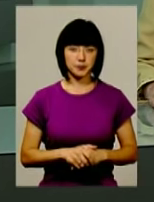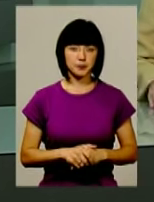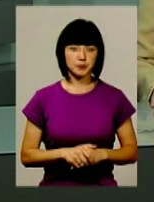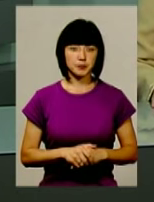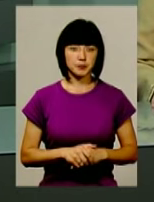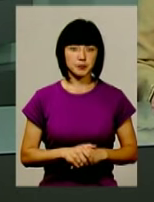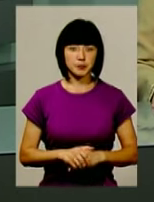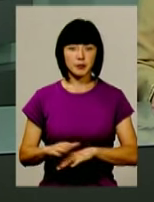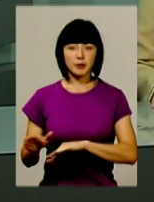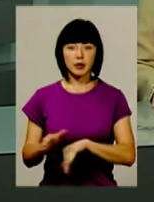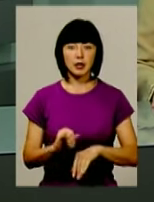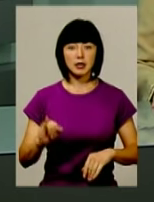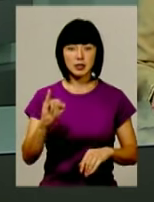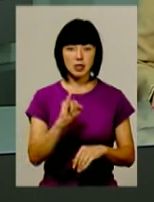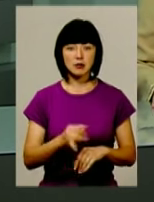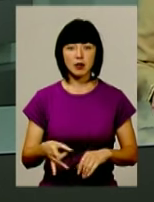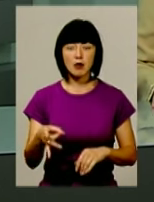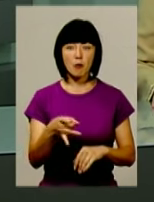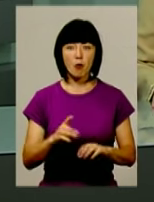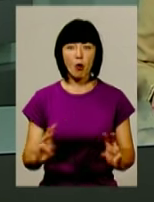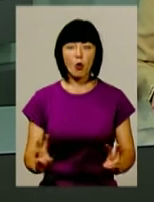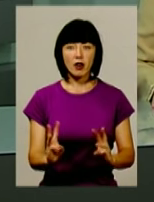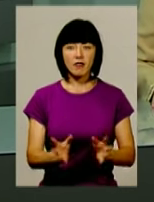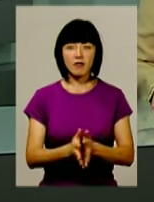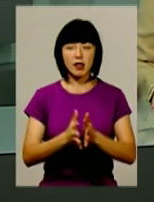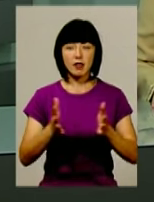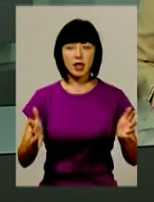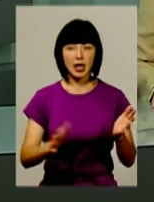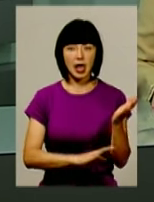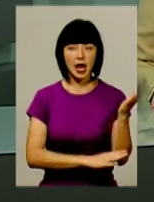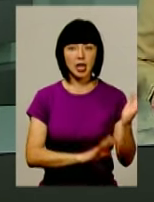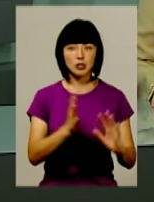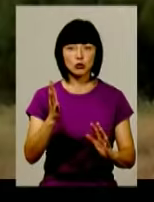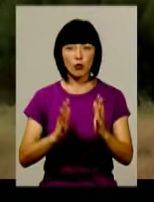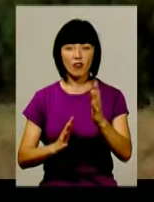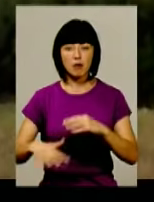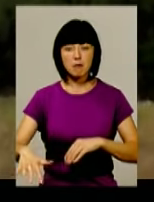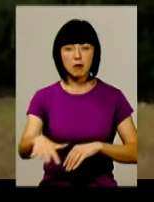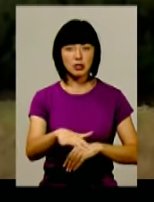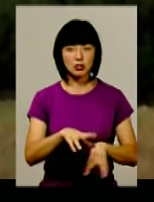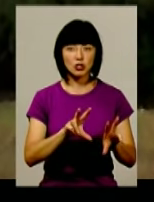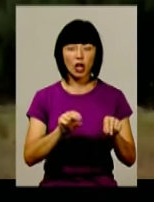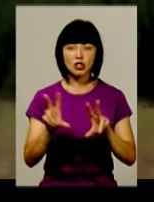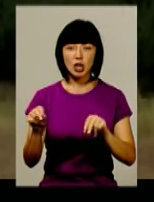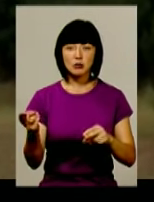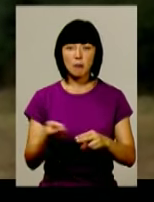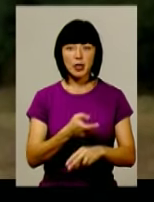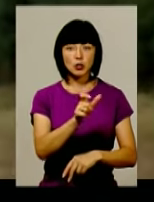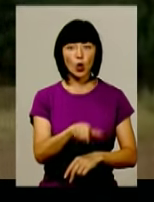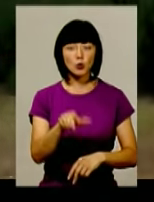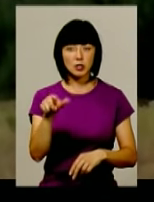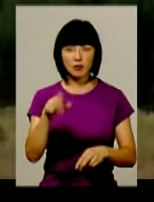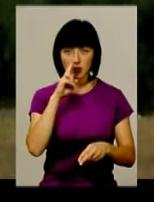В Ізяславському районі горів великий лісовий масив. На щастя, обійшлося без людських втрат.